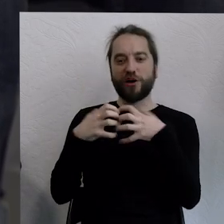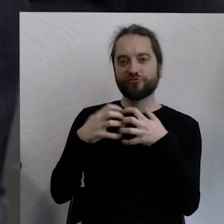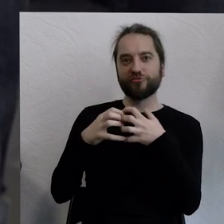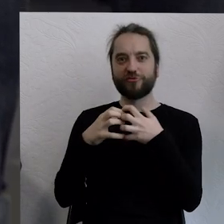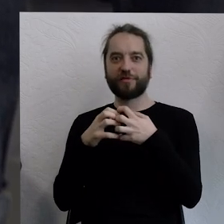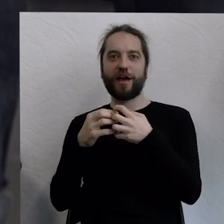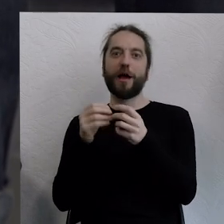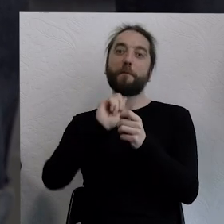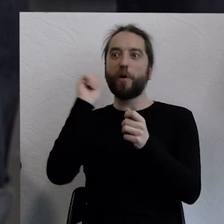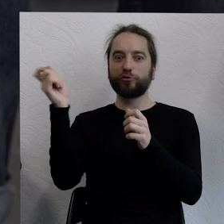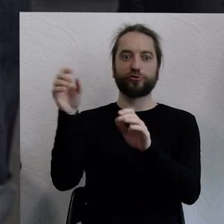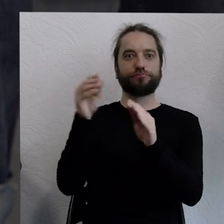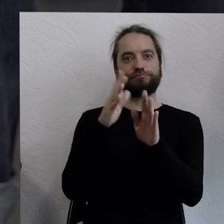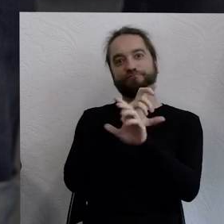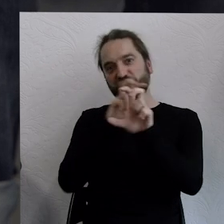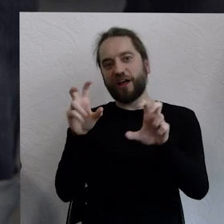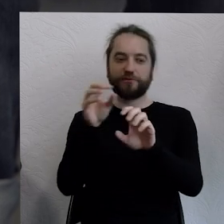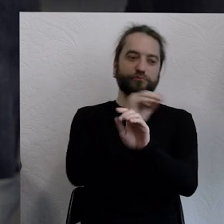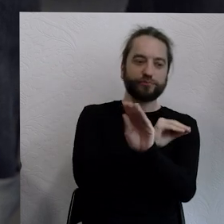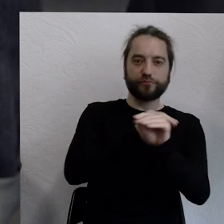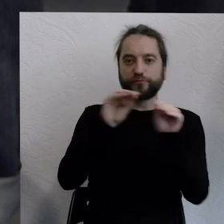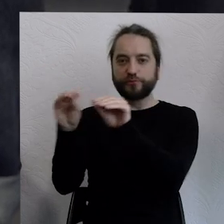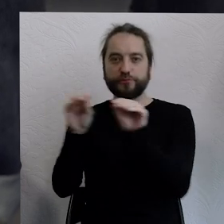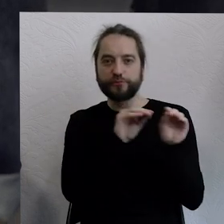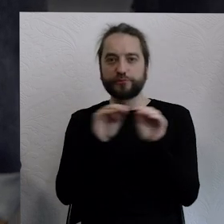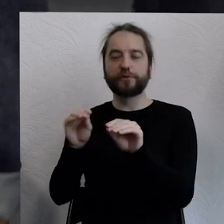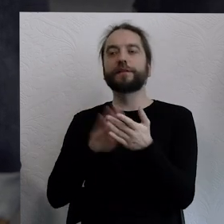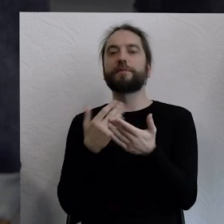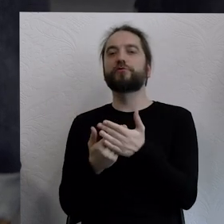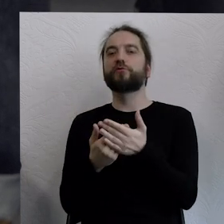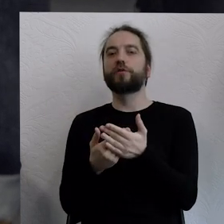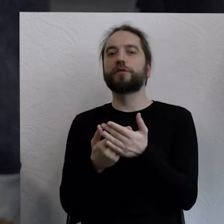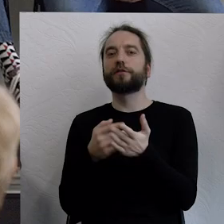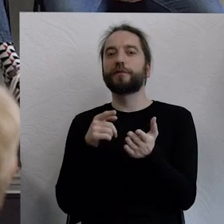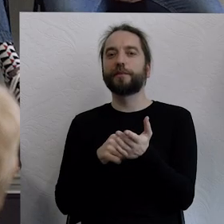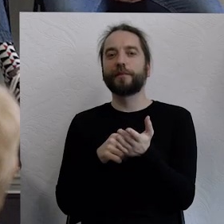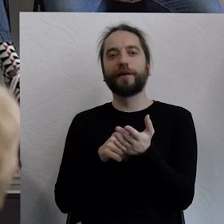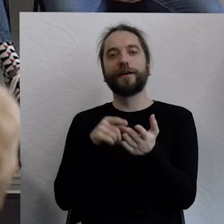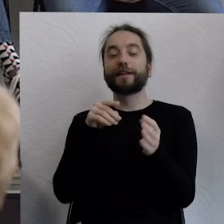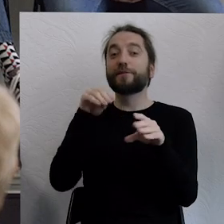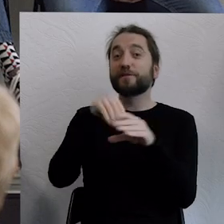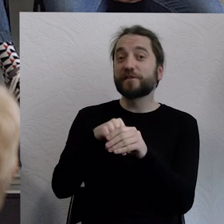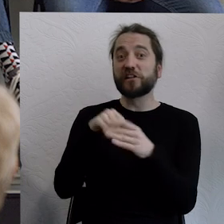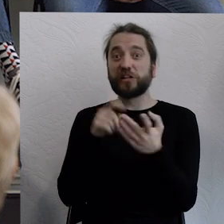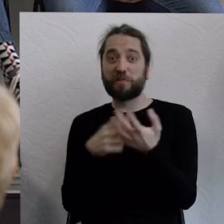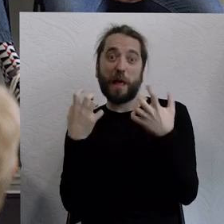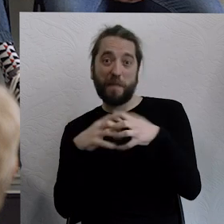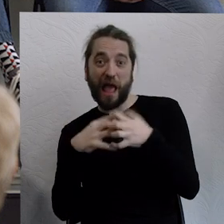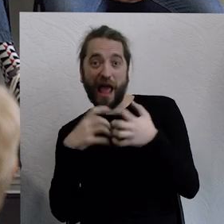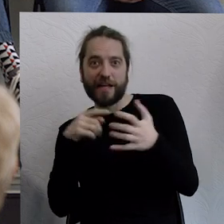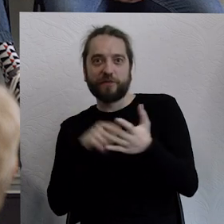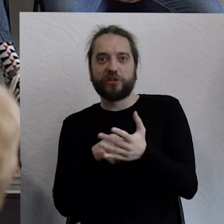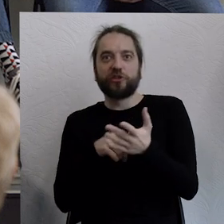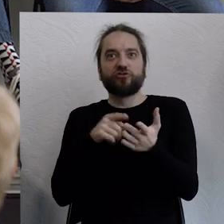specjalne urządzenia, takie jak na przykład warpowy akcelator niemożliwości, czyli mechanizm przyspieszający